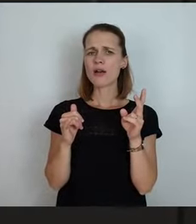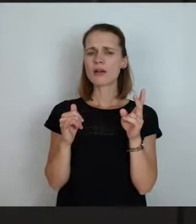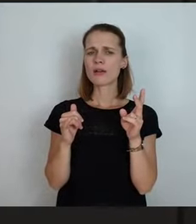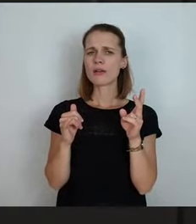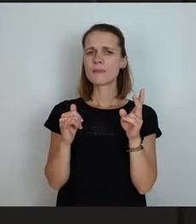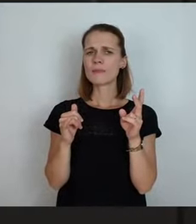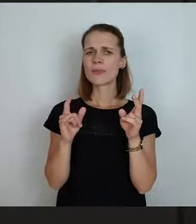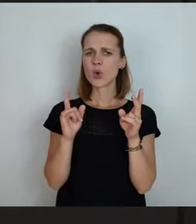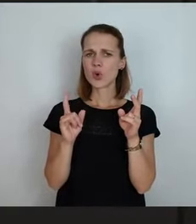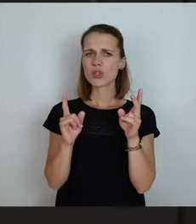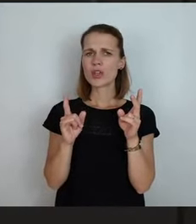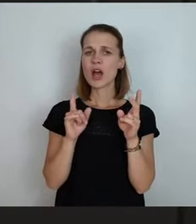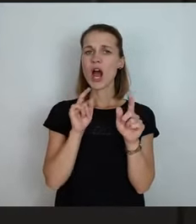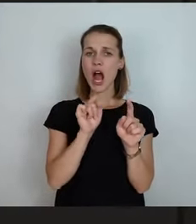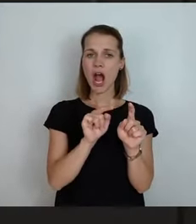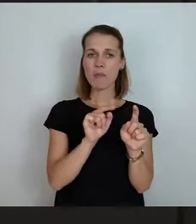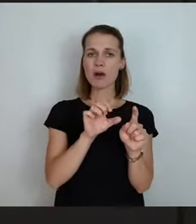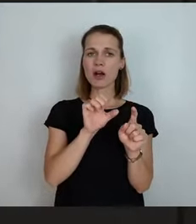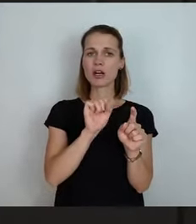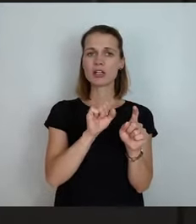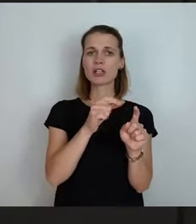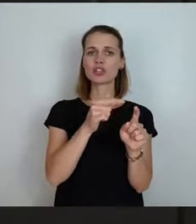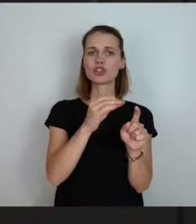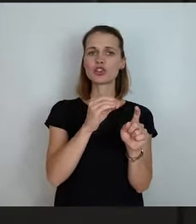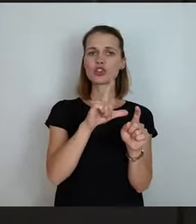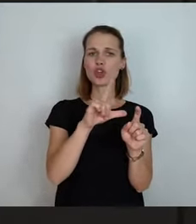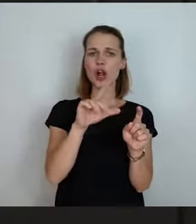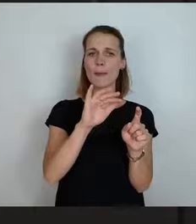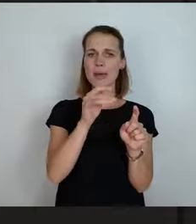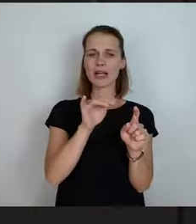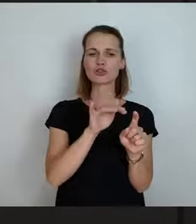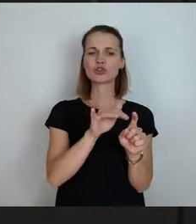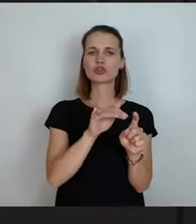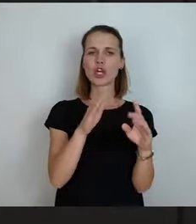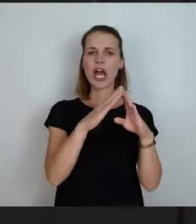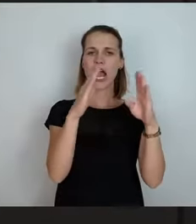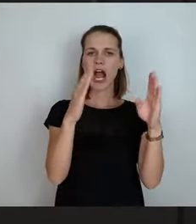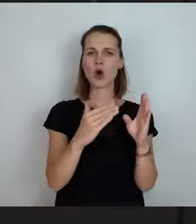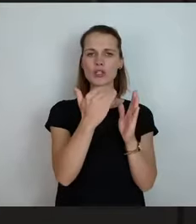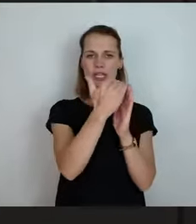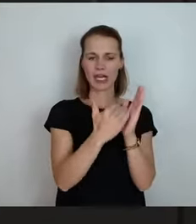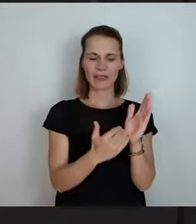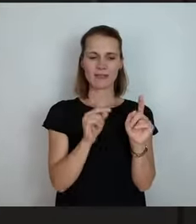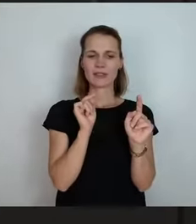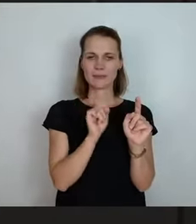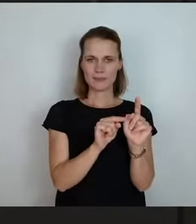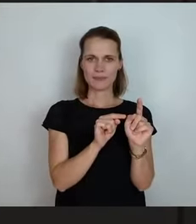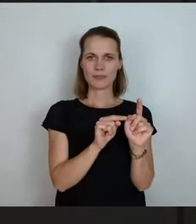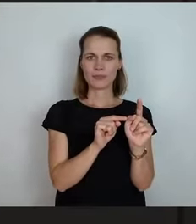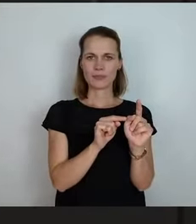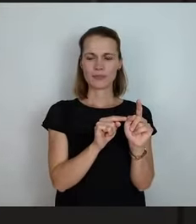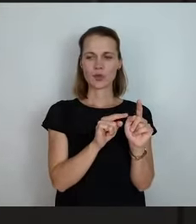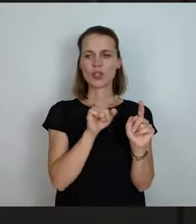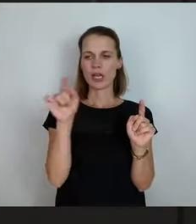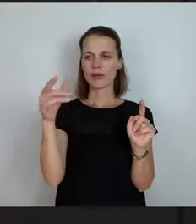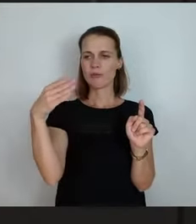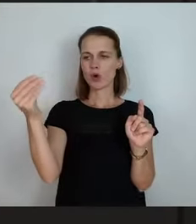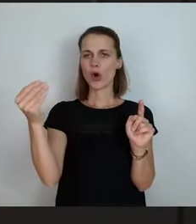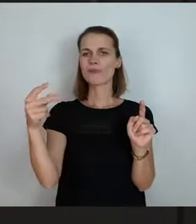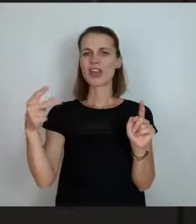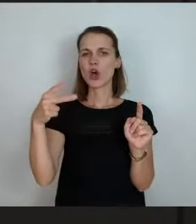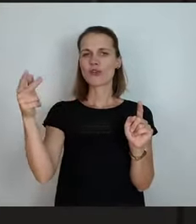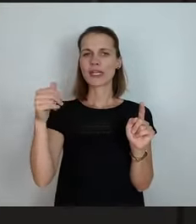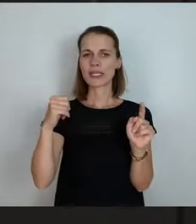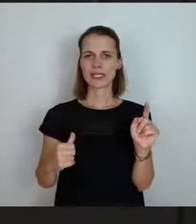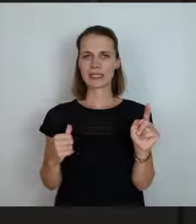Stolberg, die haben den Haustarif. Ich muss jetzt auch erst mal sortieren. Ja, und das Problem ist